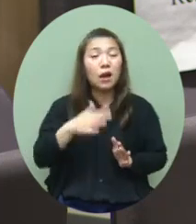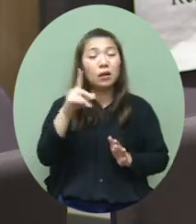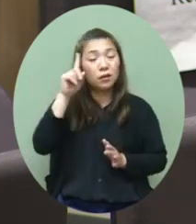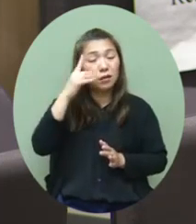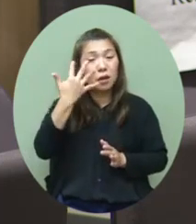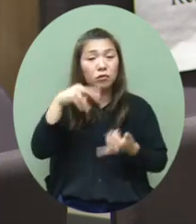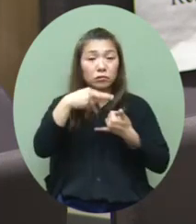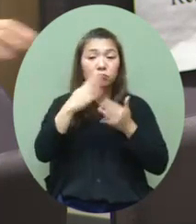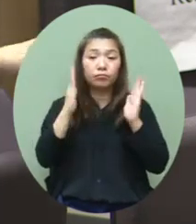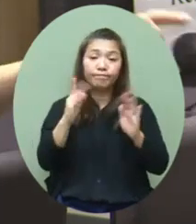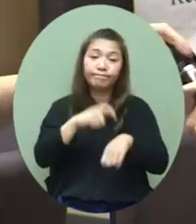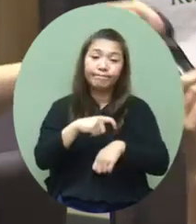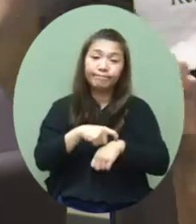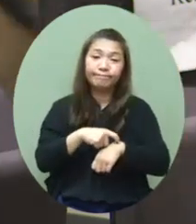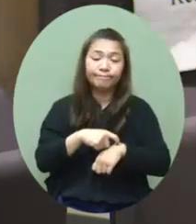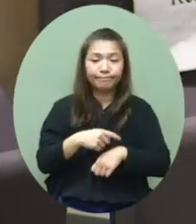日的檢疫期呢謝謝